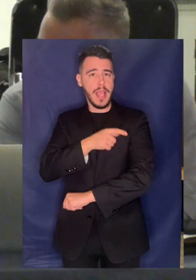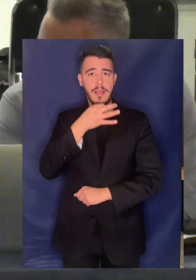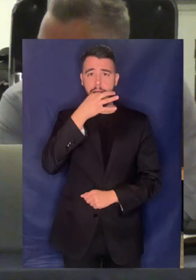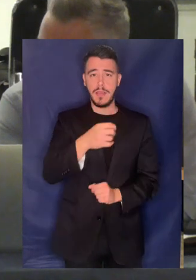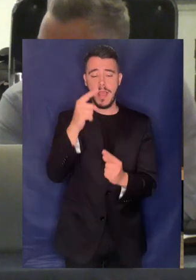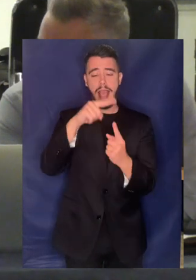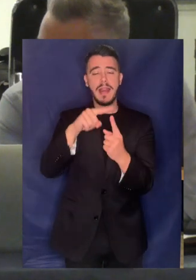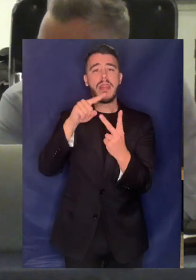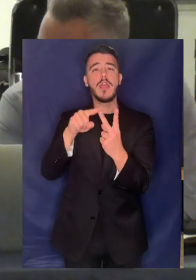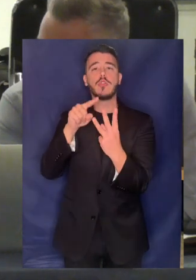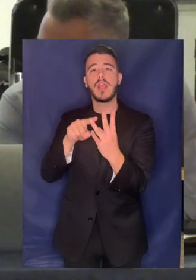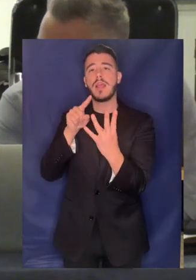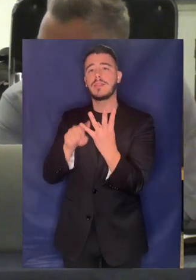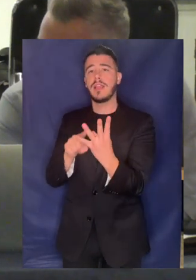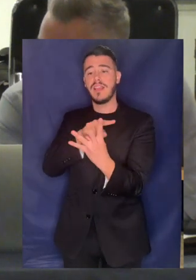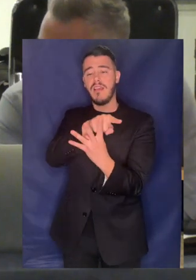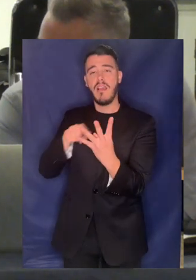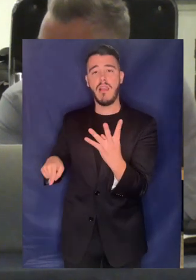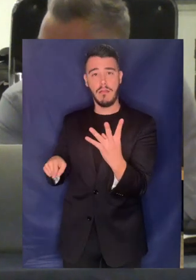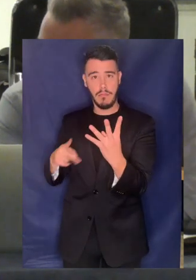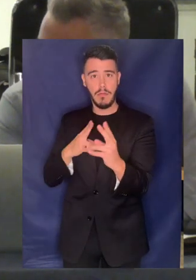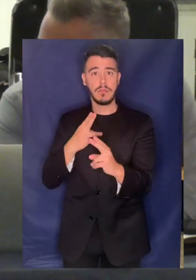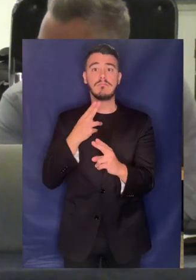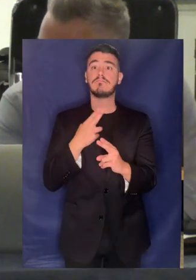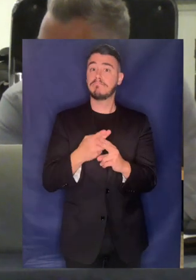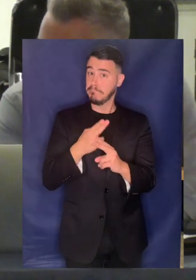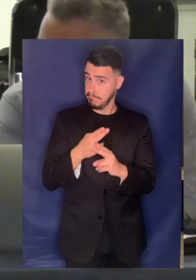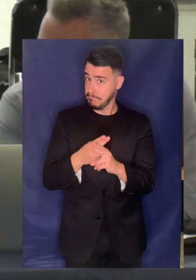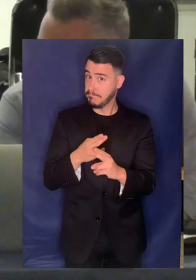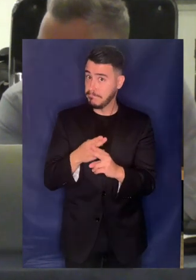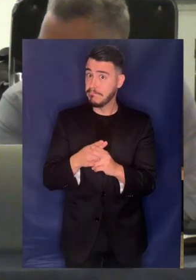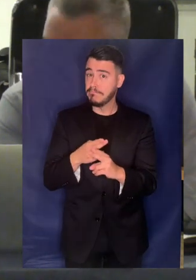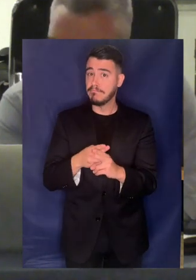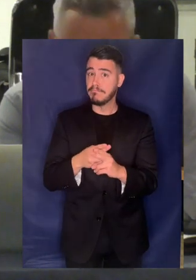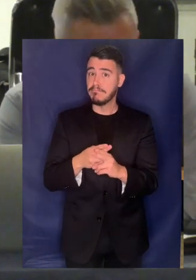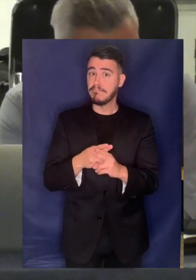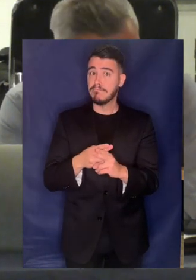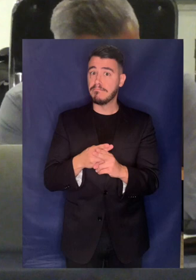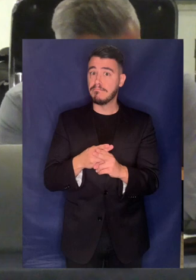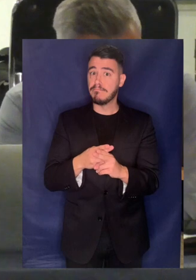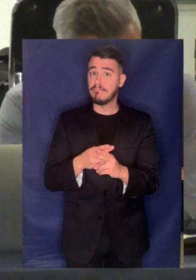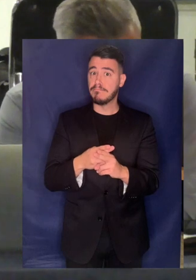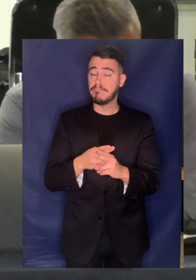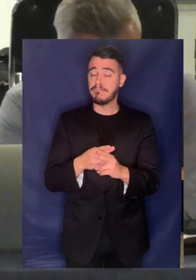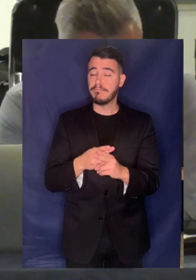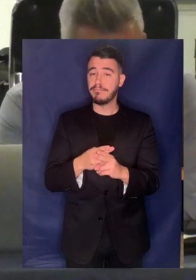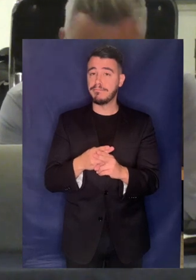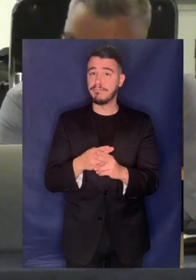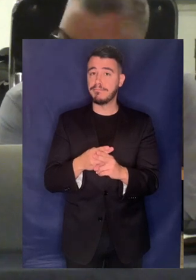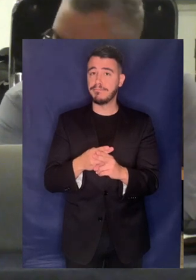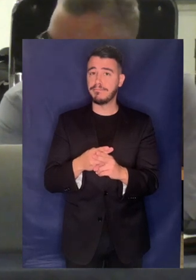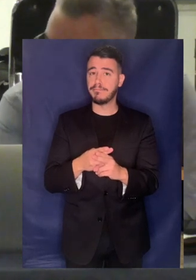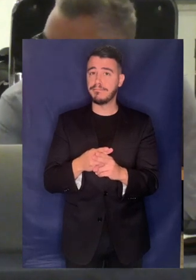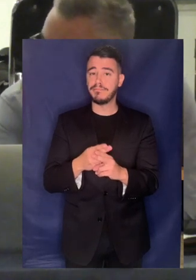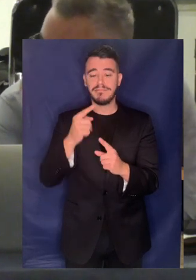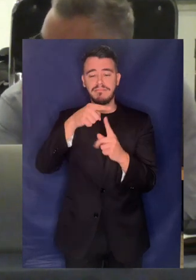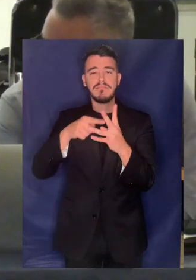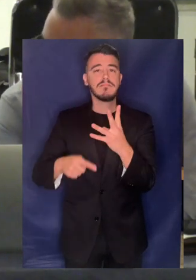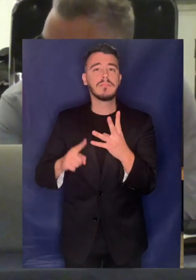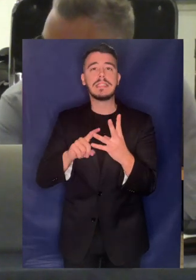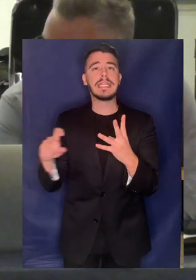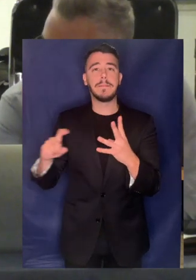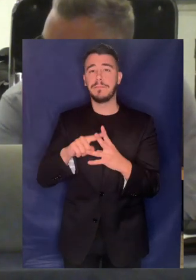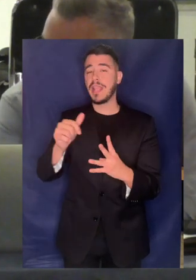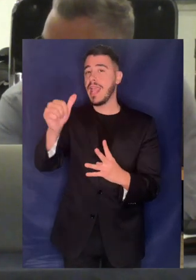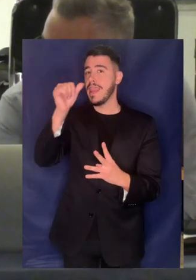στοιχεία κλειδιά για να αποδώσει κανονιστικό περιεχόμενο στο συγκεκριμένο δικαίωμα τα οποία είναι τα εξής Το νερό πρέπει να